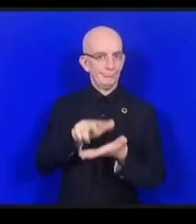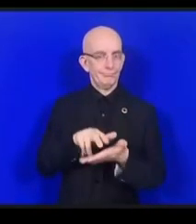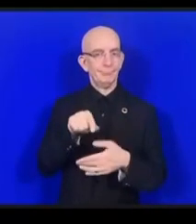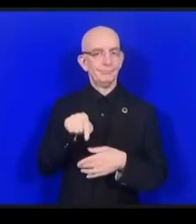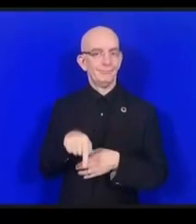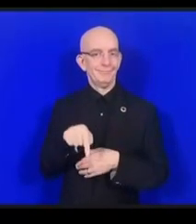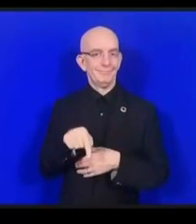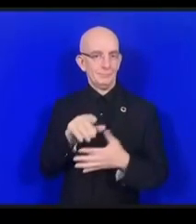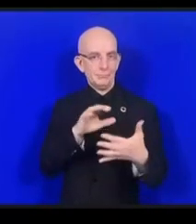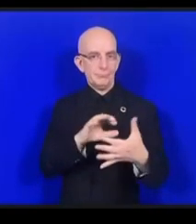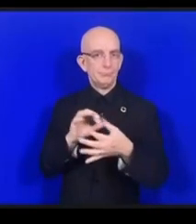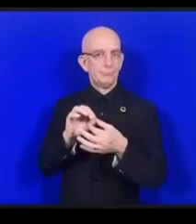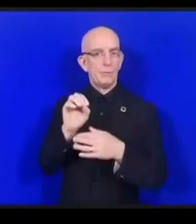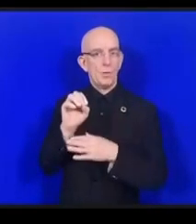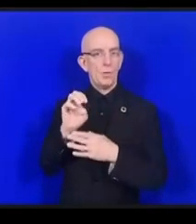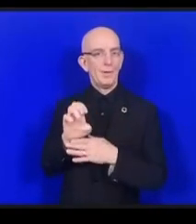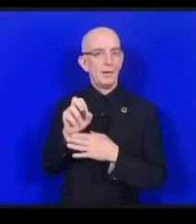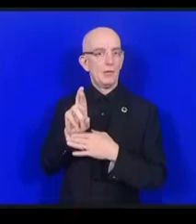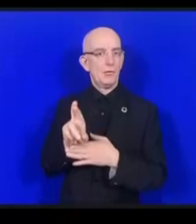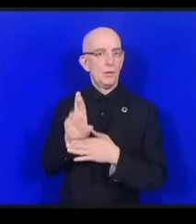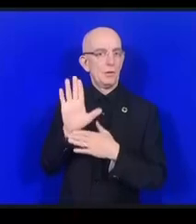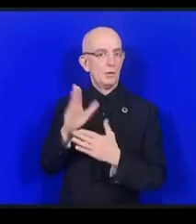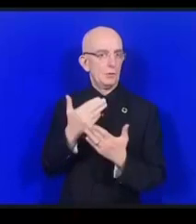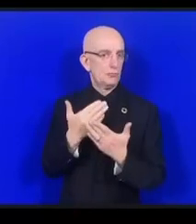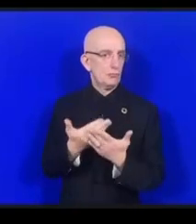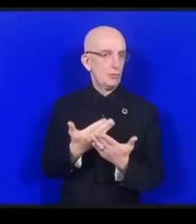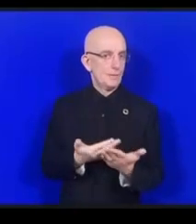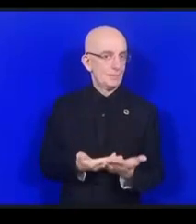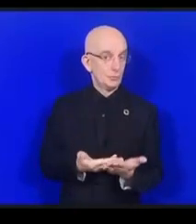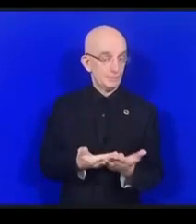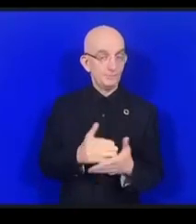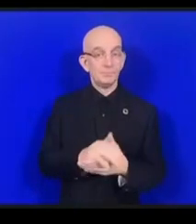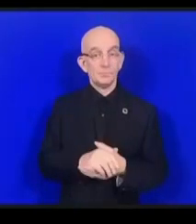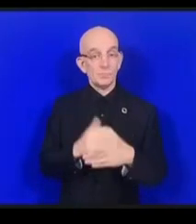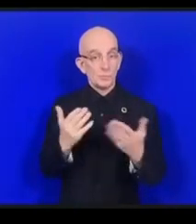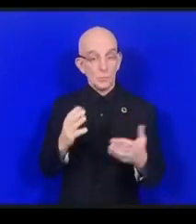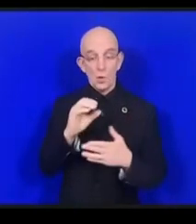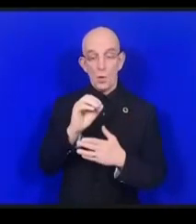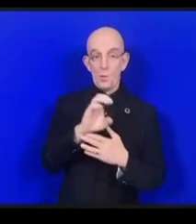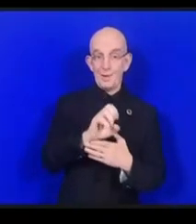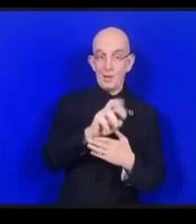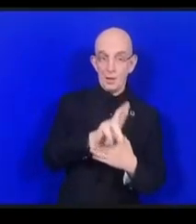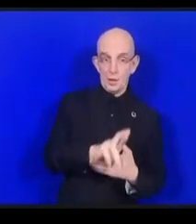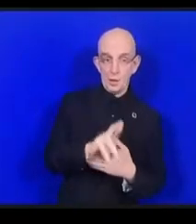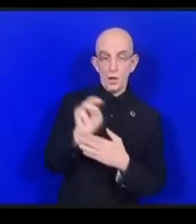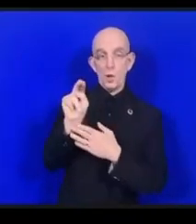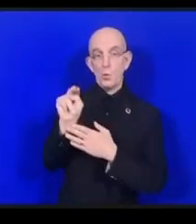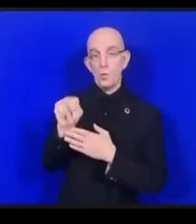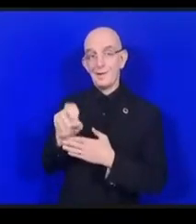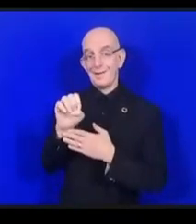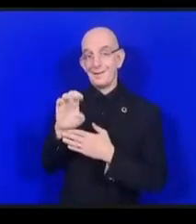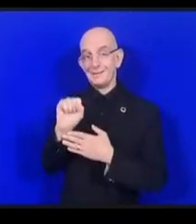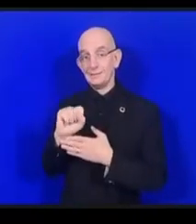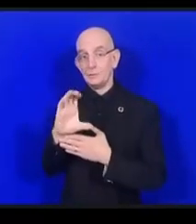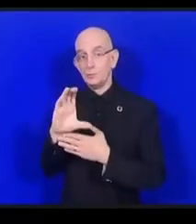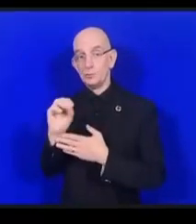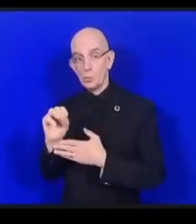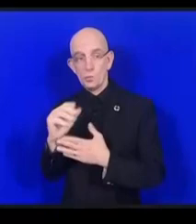Notamment une recommandation. Une recommandation de l'UNESCO est un document normatif